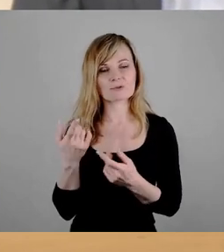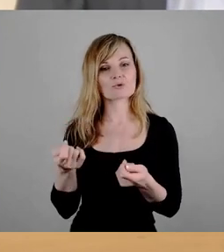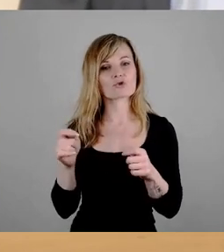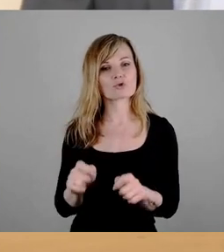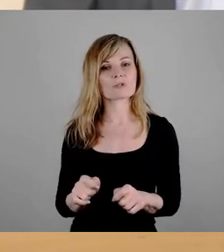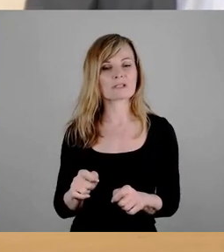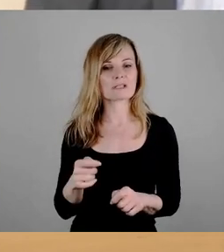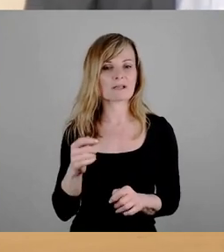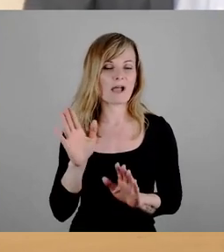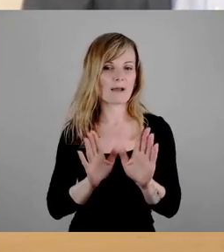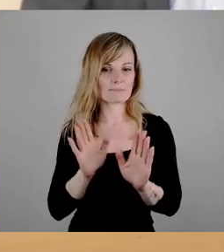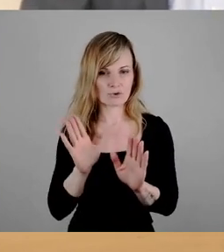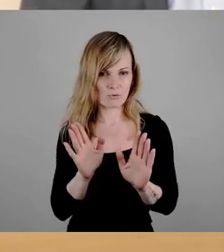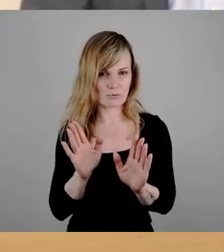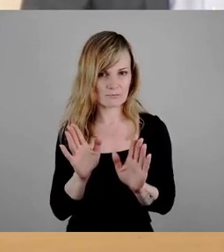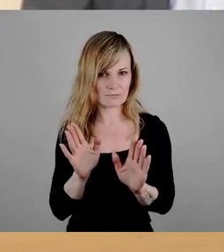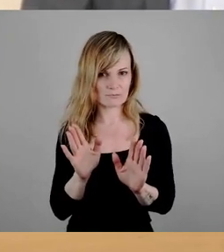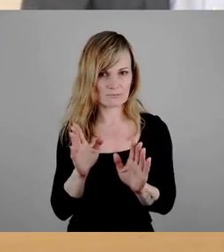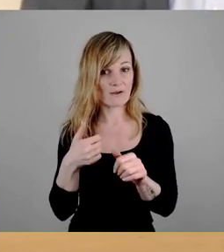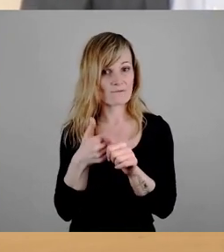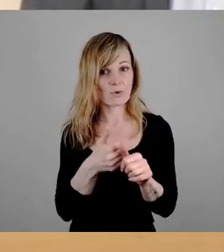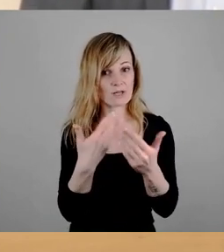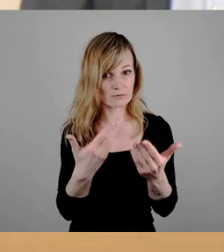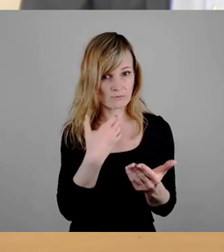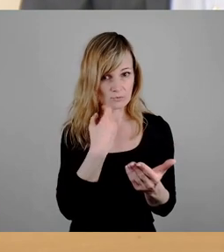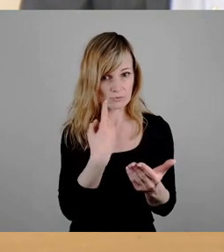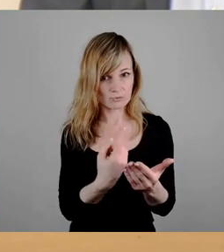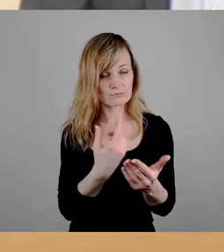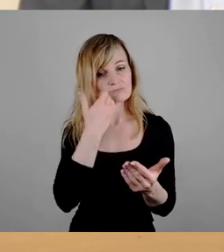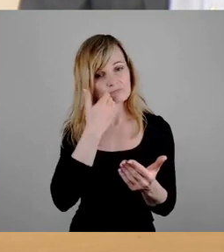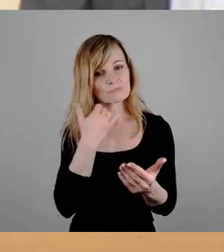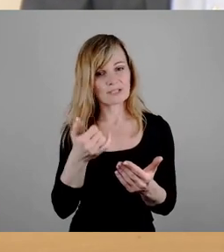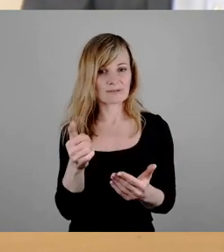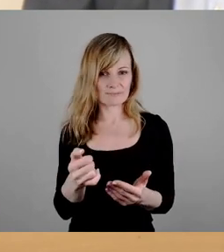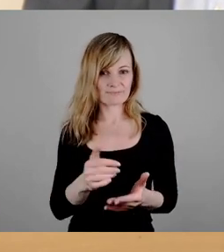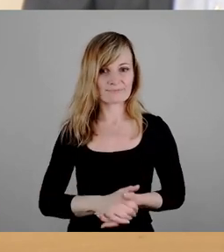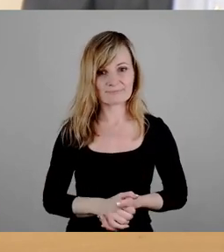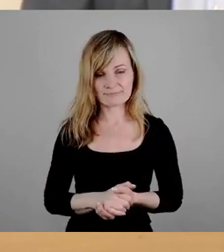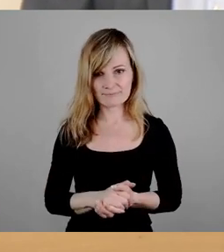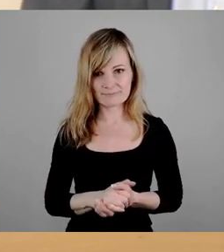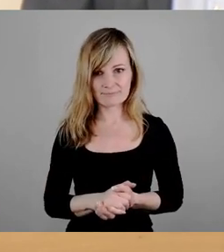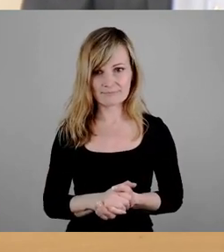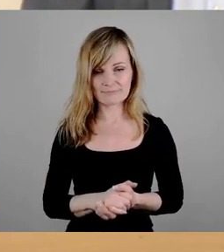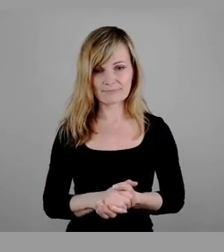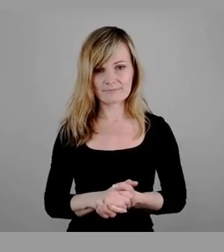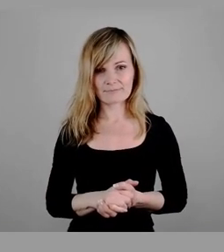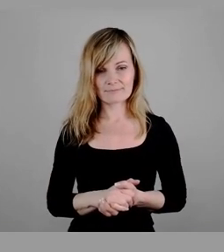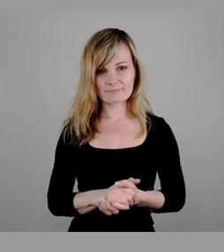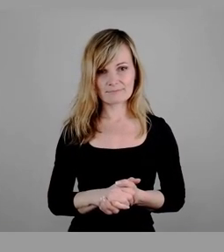Wer dem folgen möchte, den bitte ich jetzt um das Stimmzeichen.